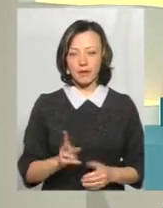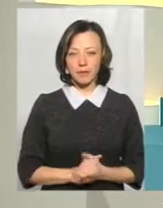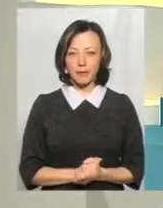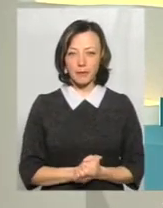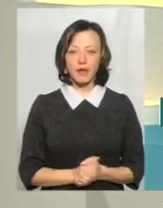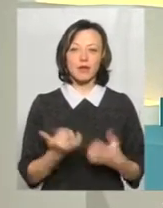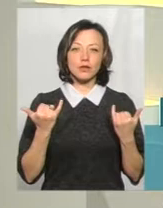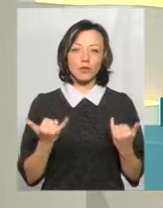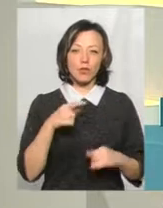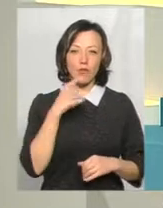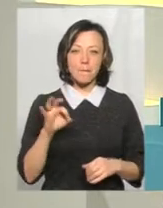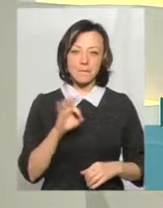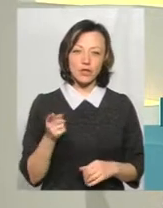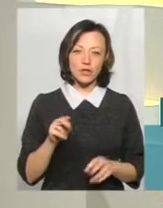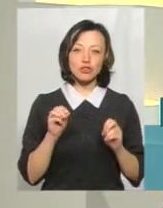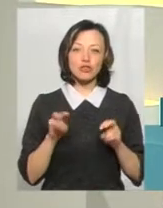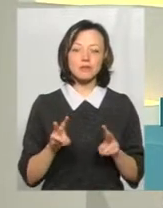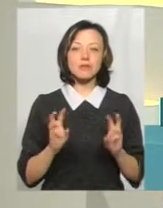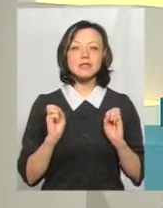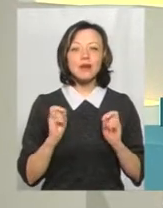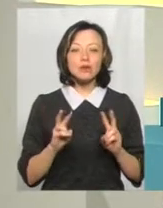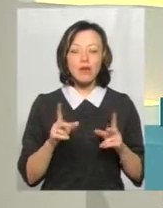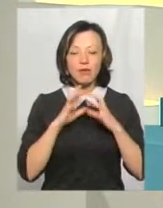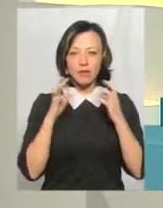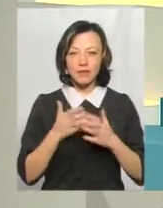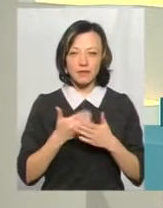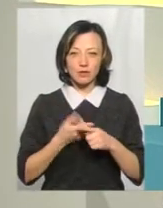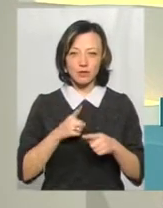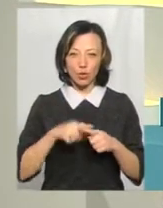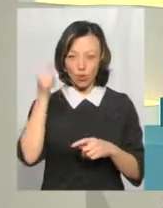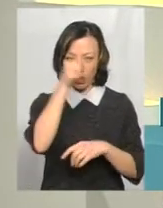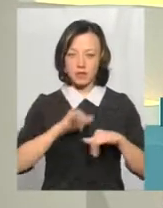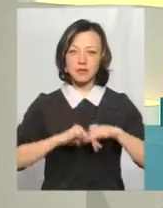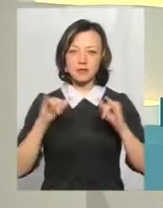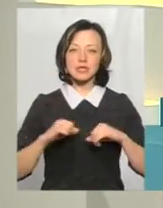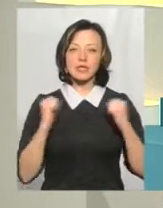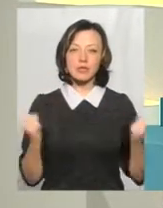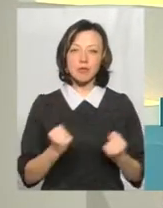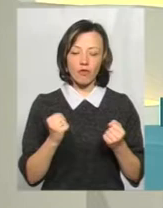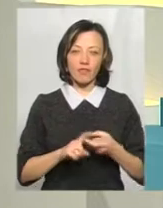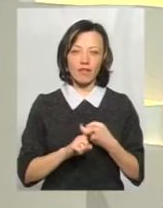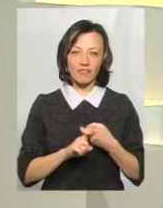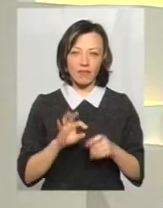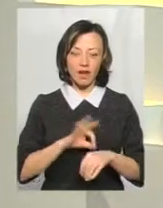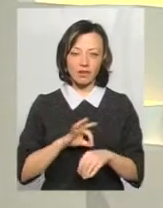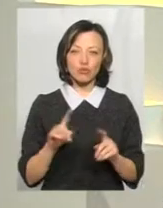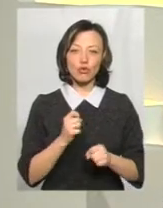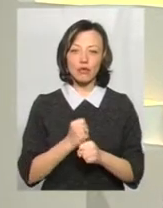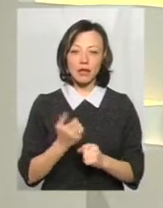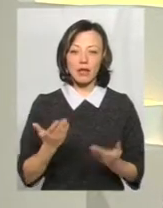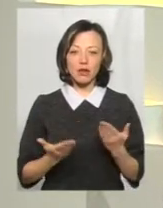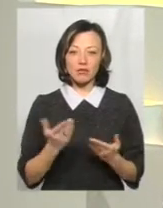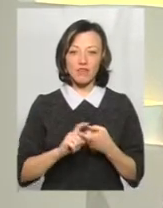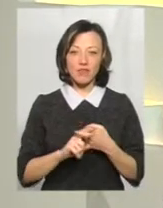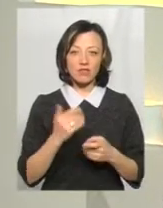Рибак. Сьогодні ми говоримо про те, чим загрожує та як вберегтися від цьогорічного спалаху зимових інфекцій. І що робити, якщо